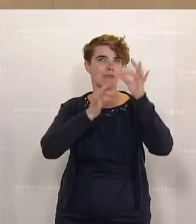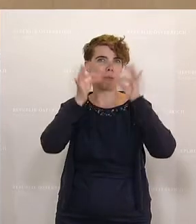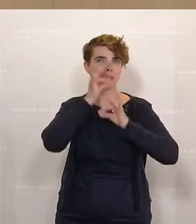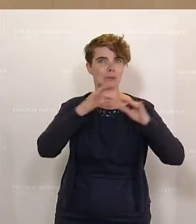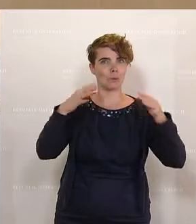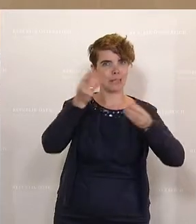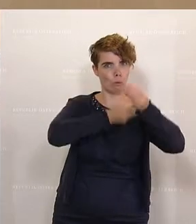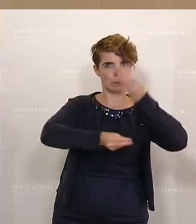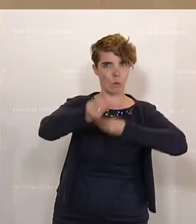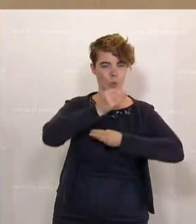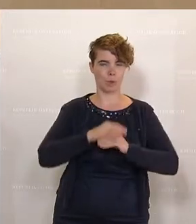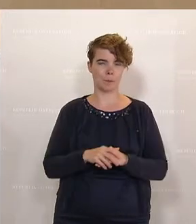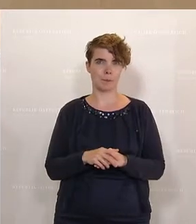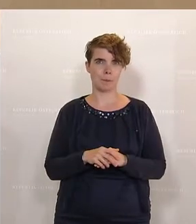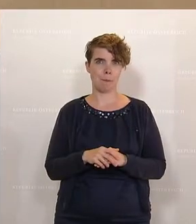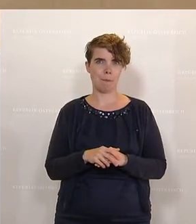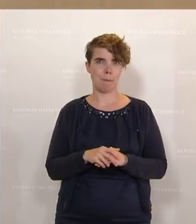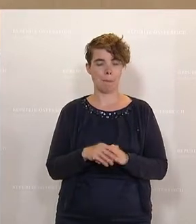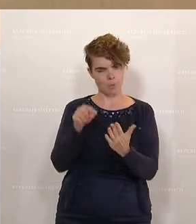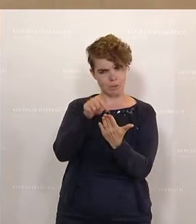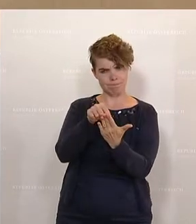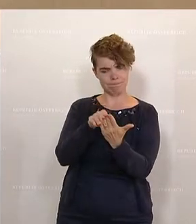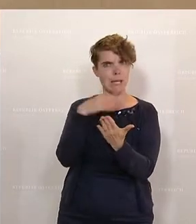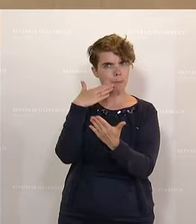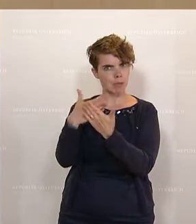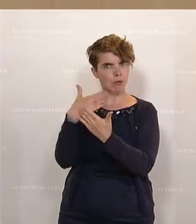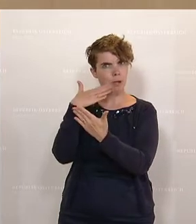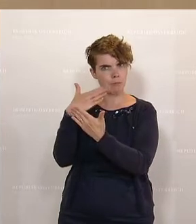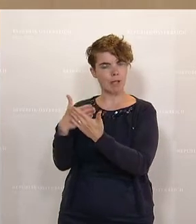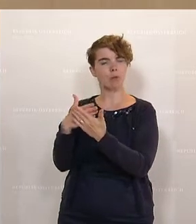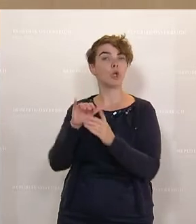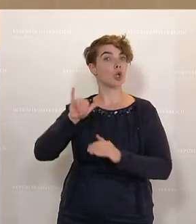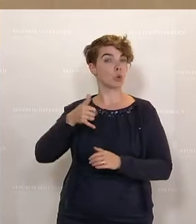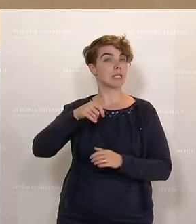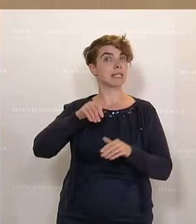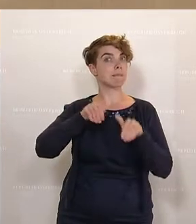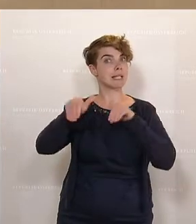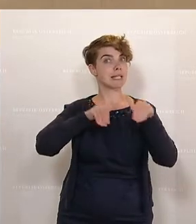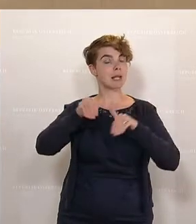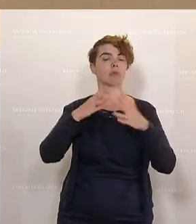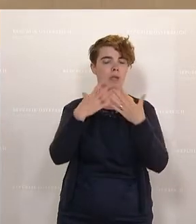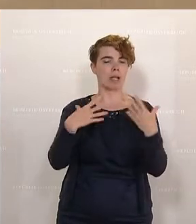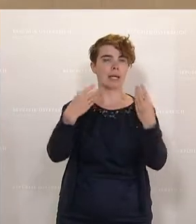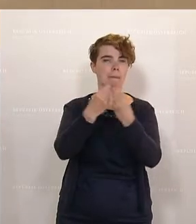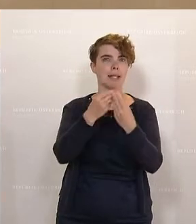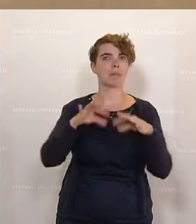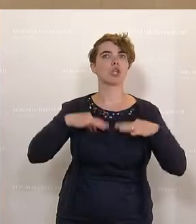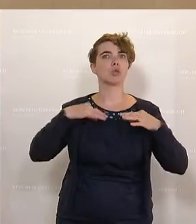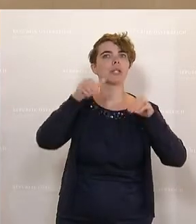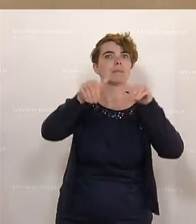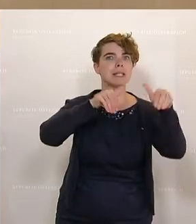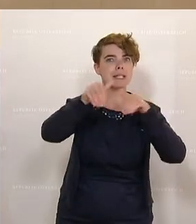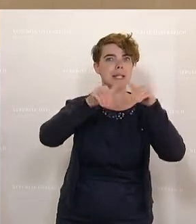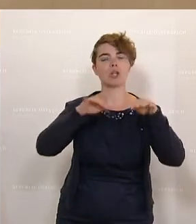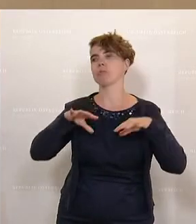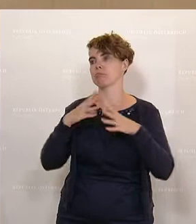benötigt. Und aufgrund dieser Empfehlungen hat das Justizministerium gemeinsam mit dem Gesundheitsministerium und gemeinsam